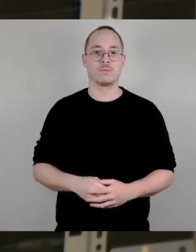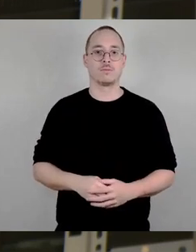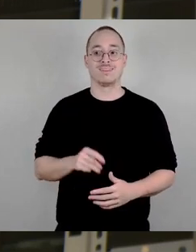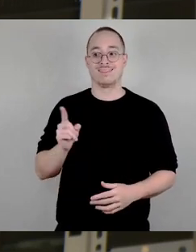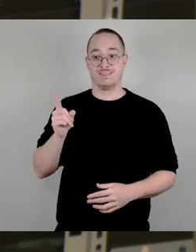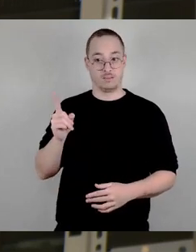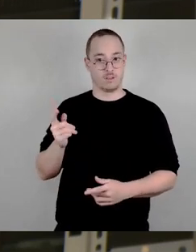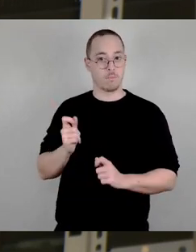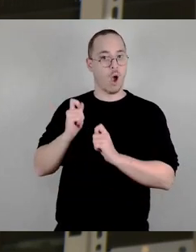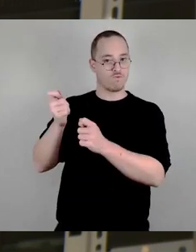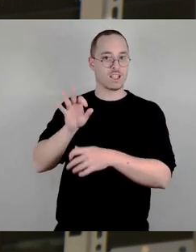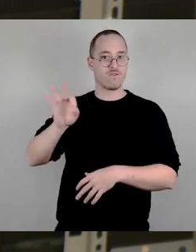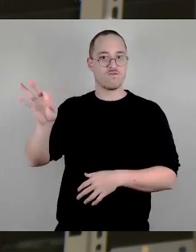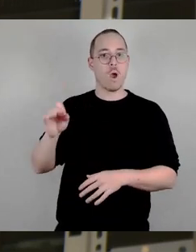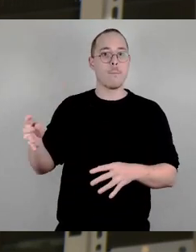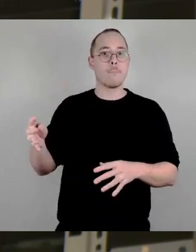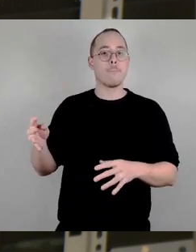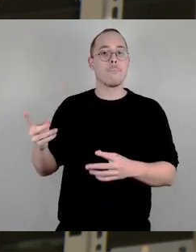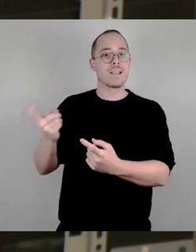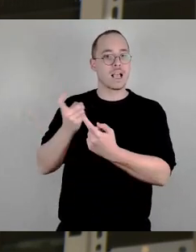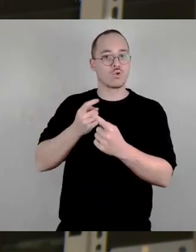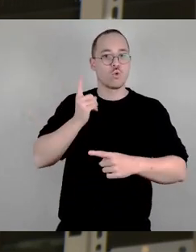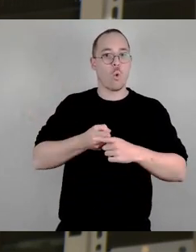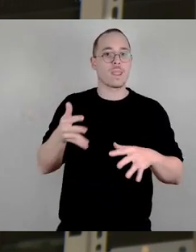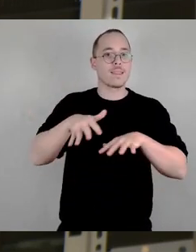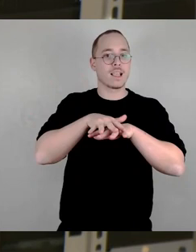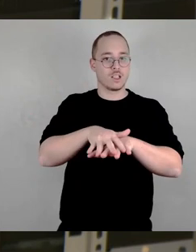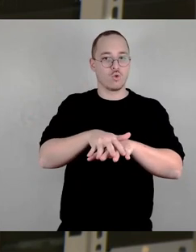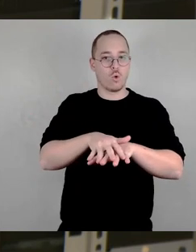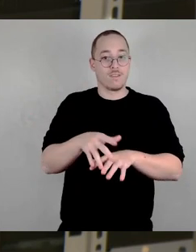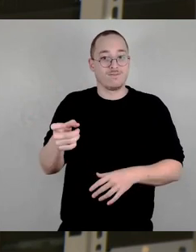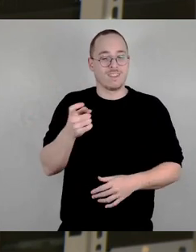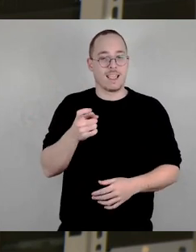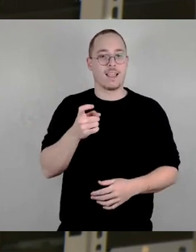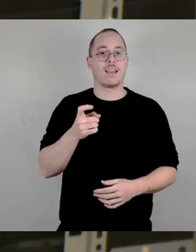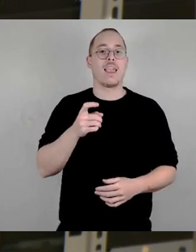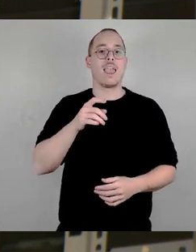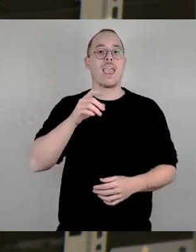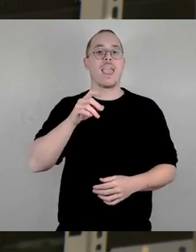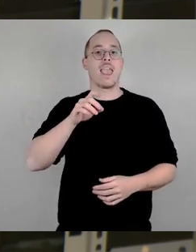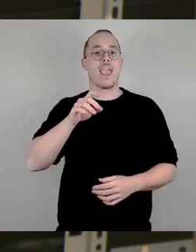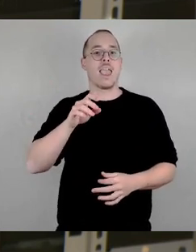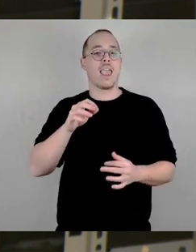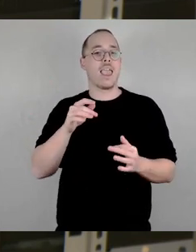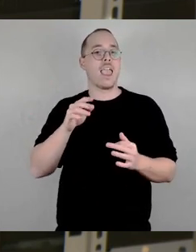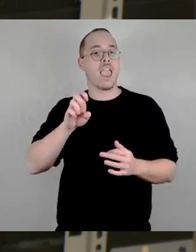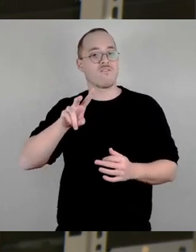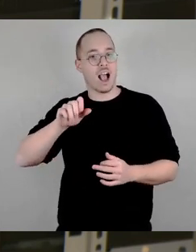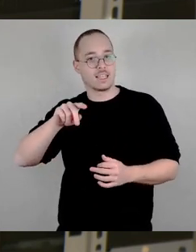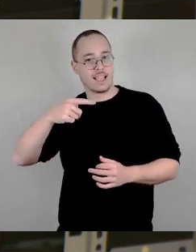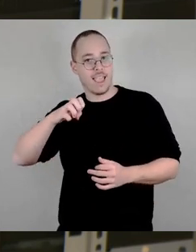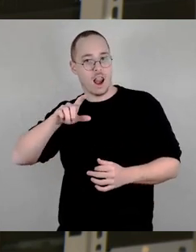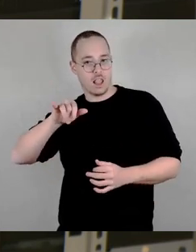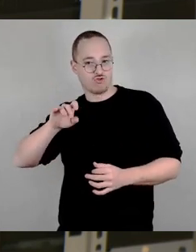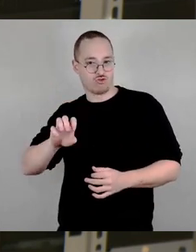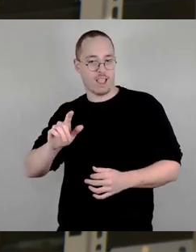der evangelisch-lutherischen Kirchenbezirke Dresdens sprechen. Und bei Kirchens, so sagt sie, ist die